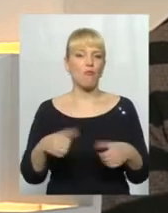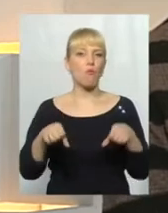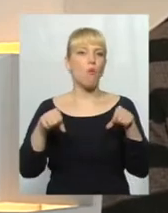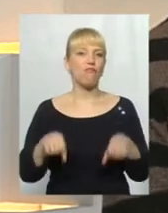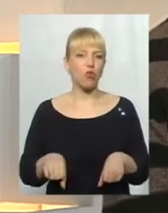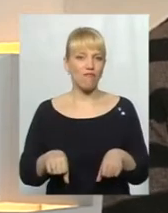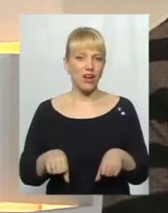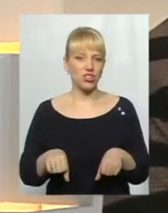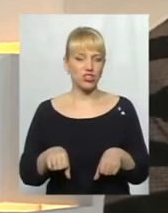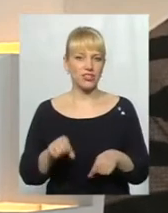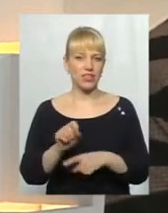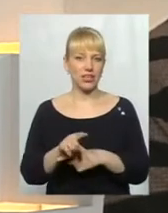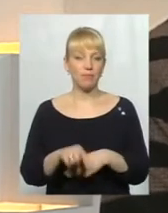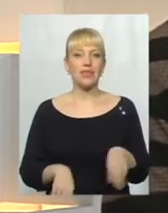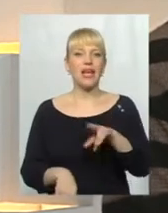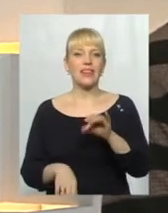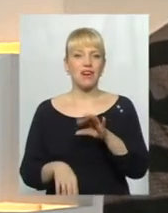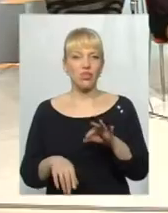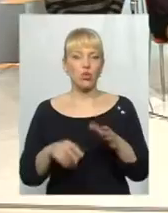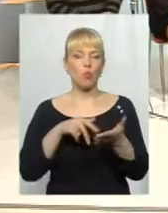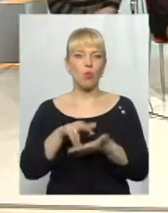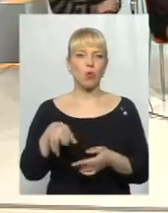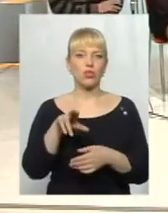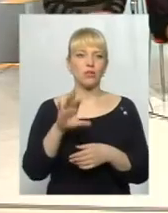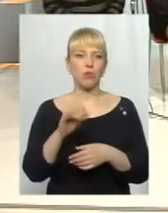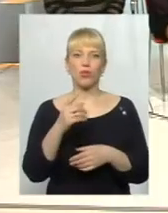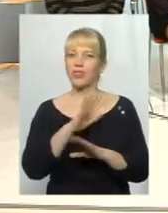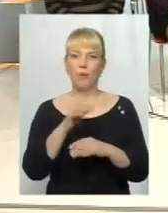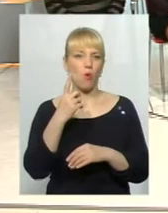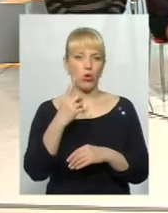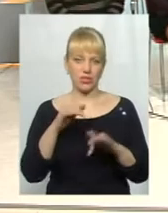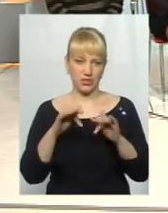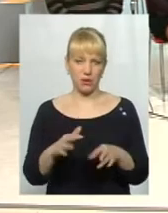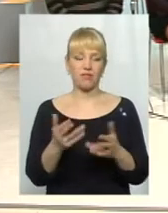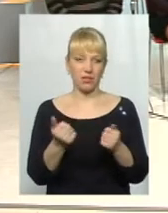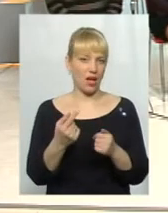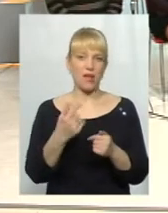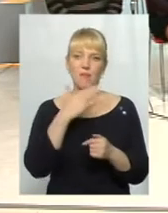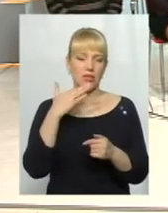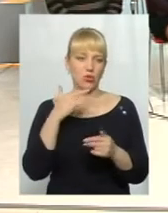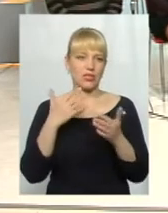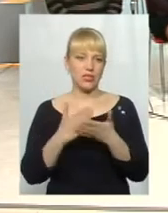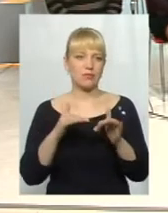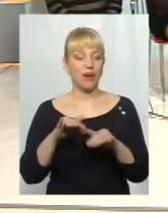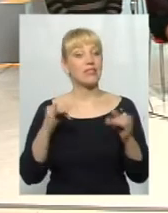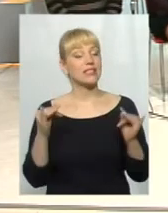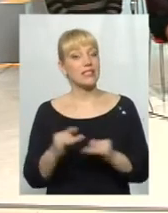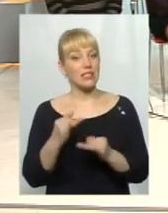уповноваженим. Пан Деревенчук проходить, наскільки мені вдома, не по одній справі, так? Так, да. І дуже цікаво,